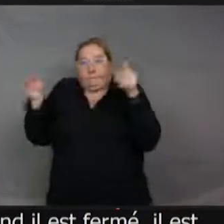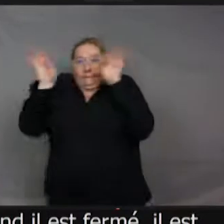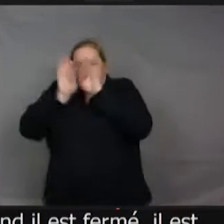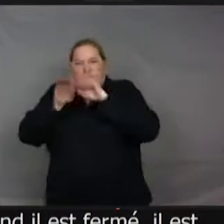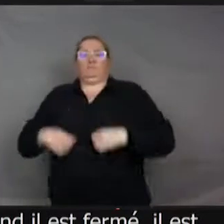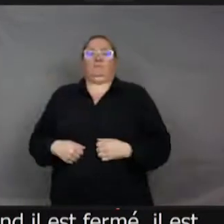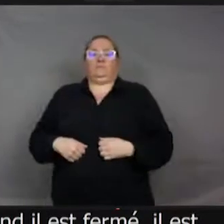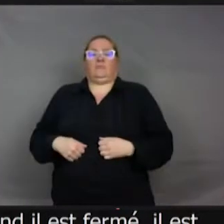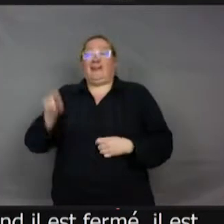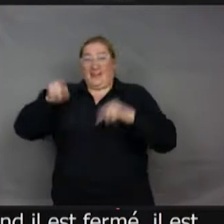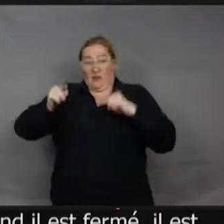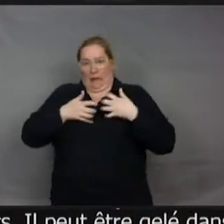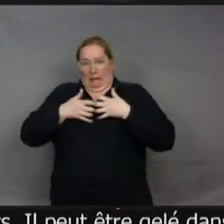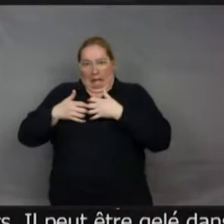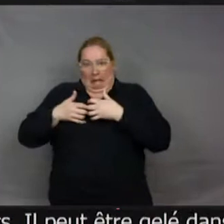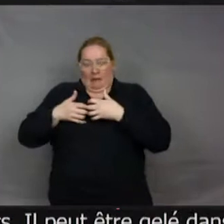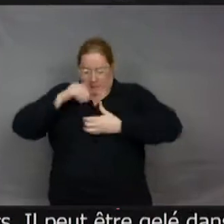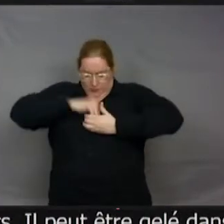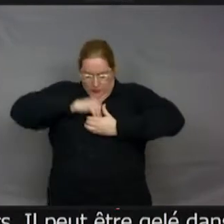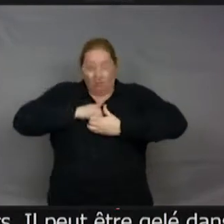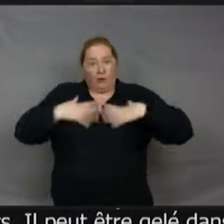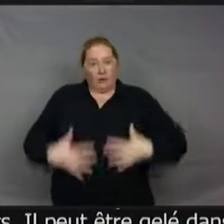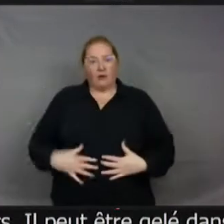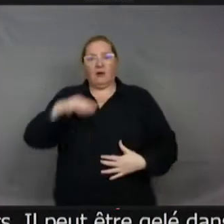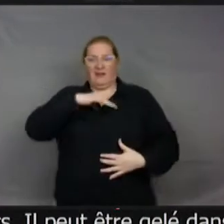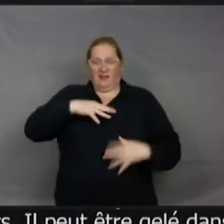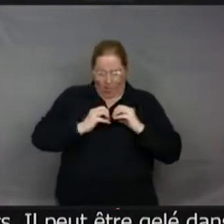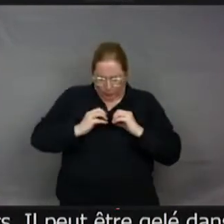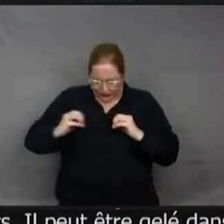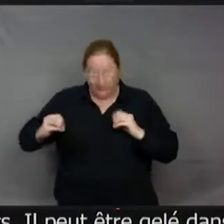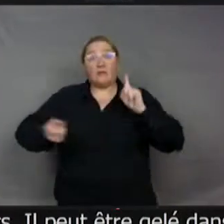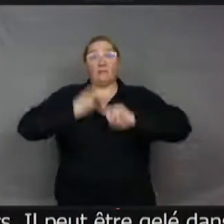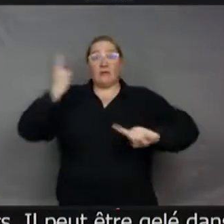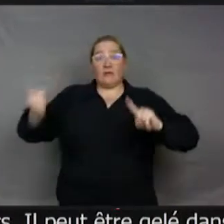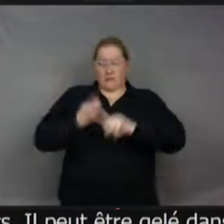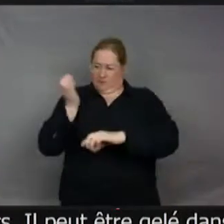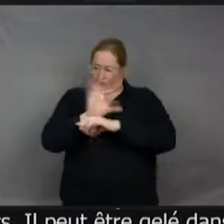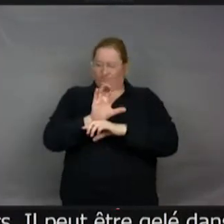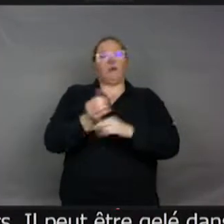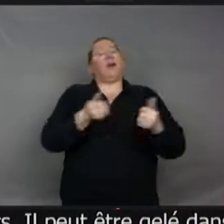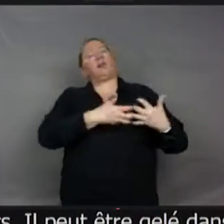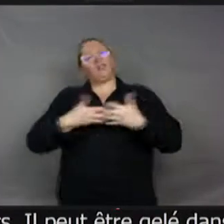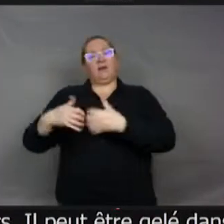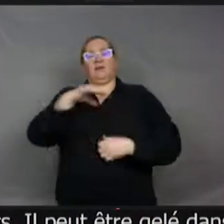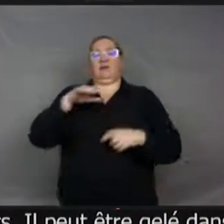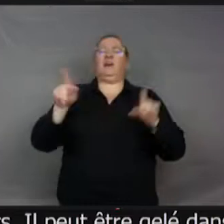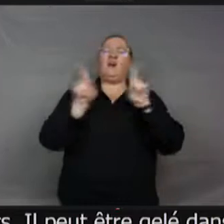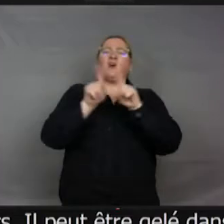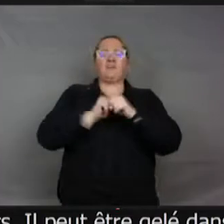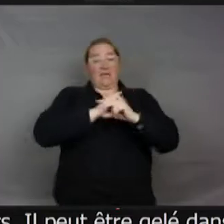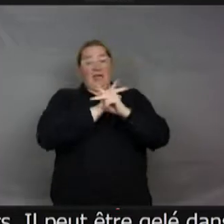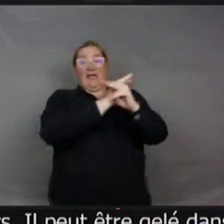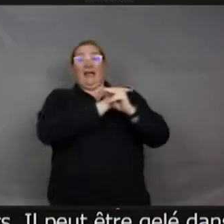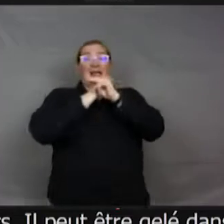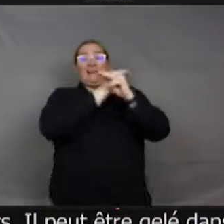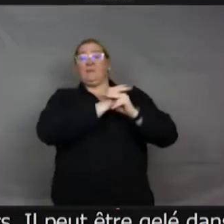ils ont des, à l'intérieur du corps, ont des protéines antigèles. Ceux-là ont des protéines antigèles. Il a aussi des larves de libellules qui peuvent se faire prendre dans la